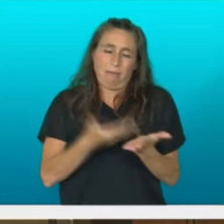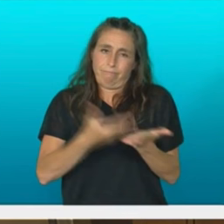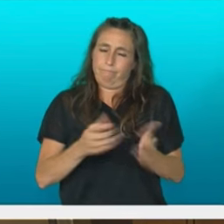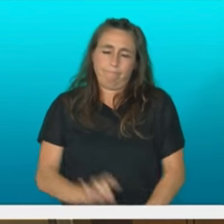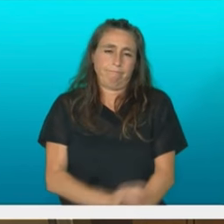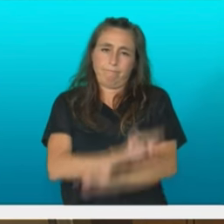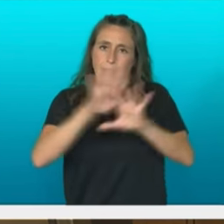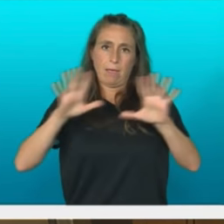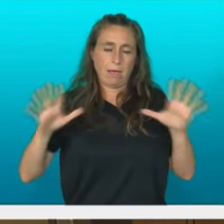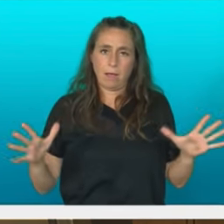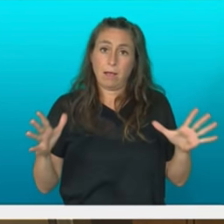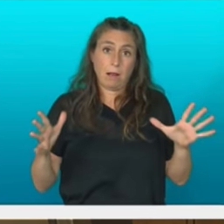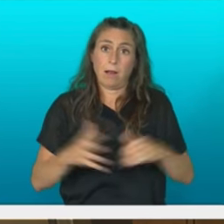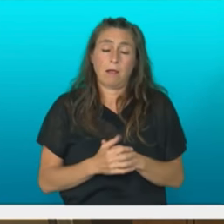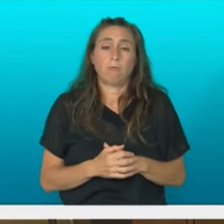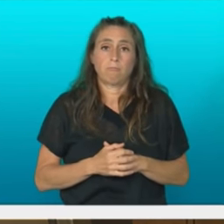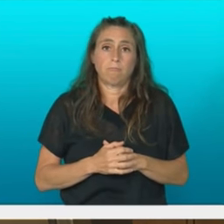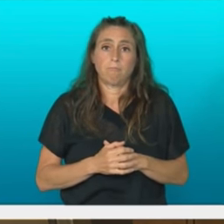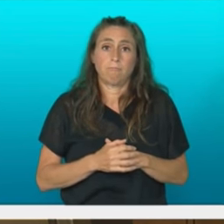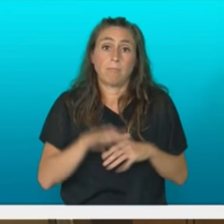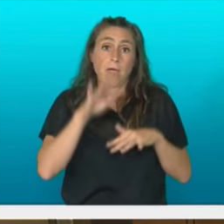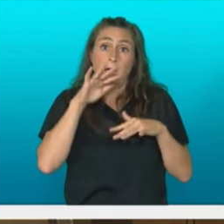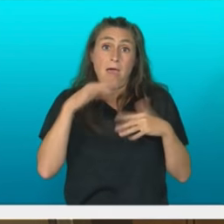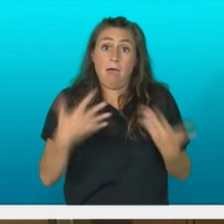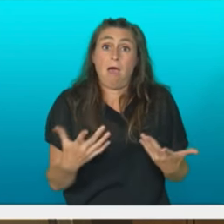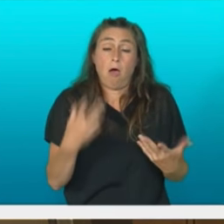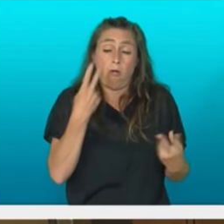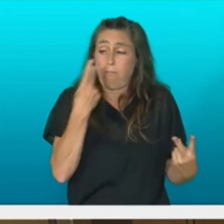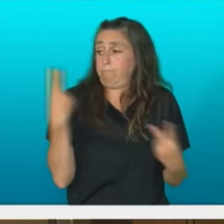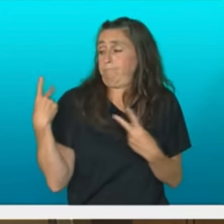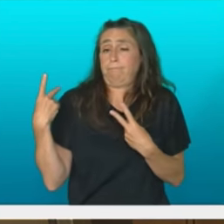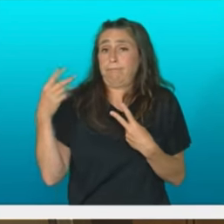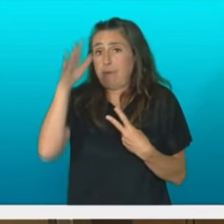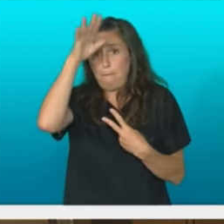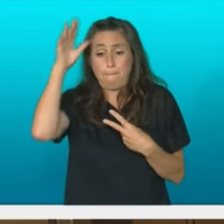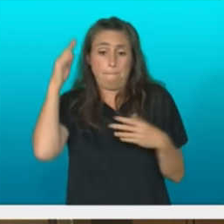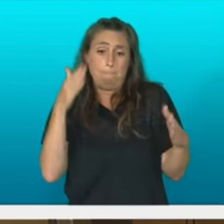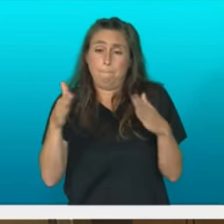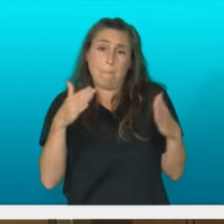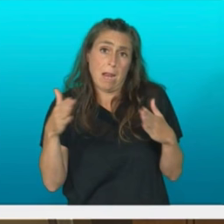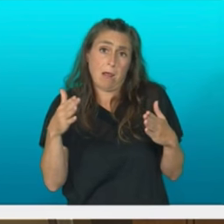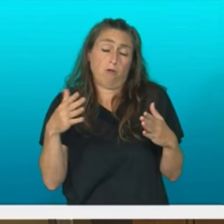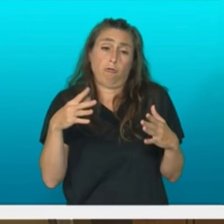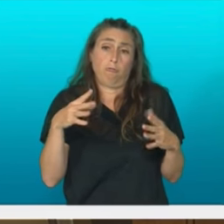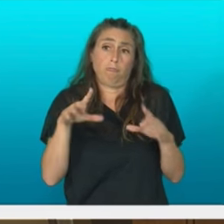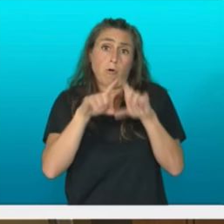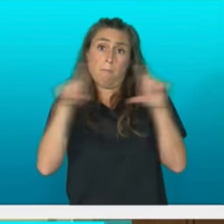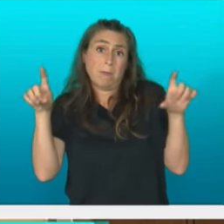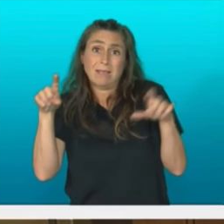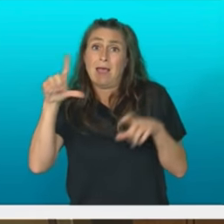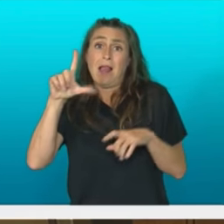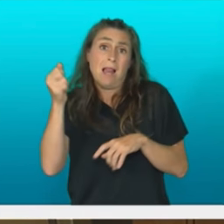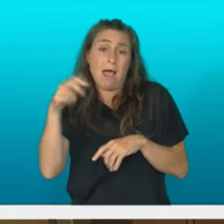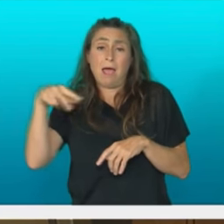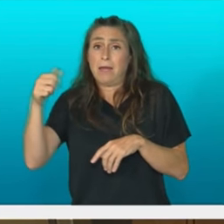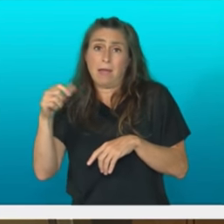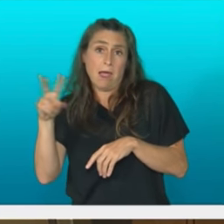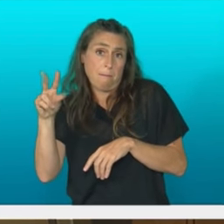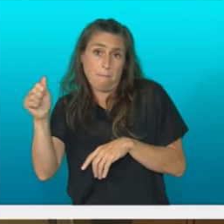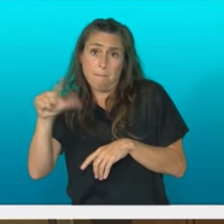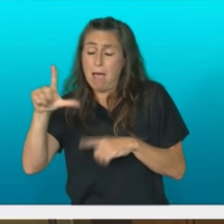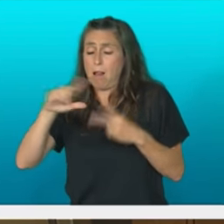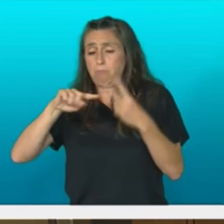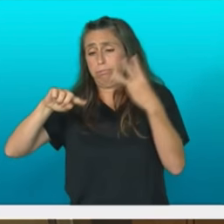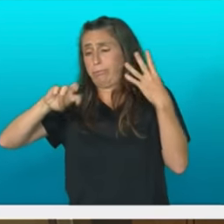astinduak babiderkatzen nari dira udarari begiratzea besterik ez dago, Kanadan edo Poloetan edo mila adibide estitutemen